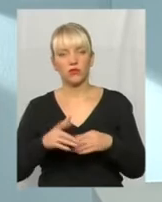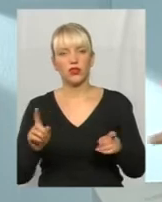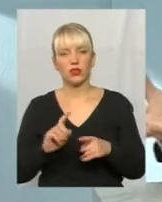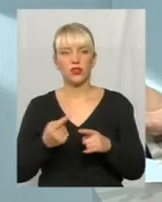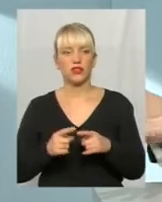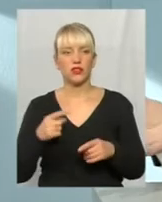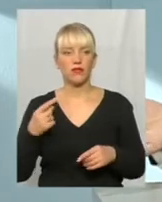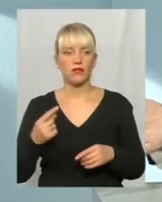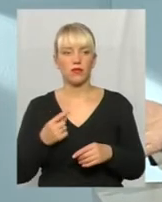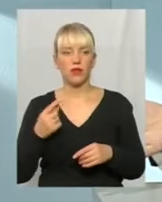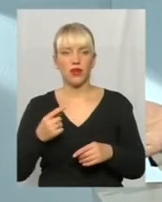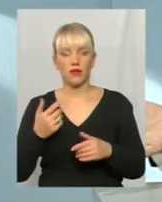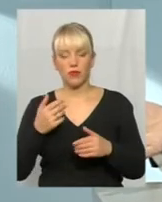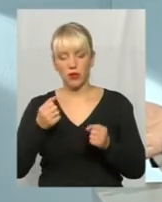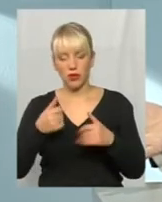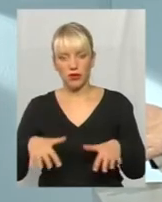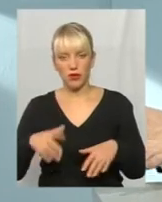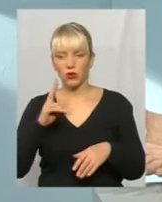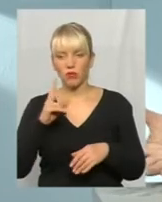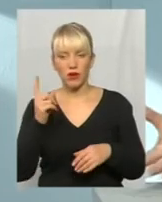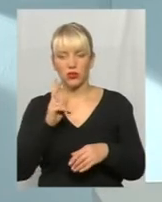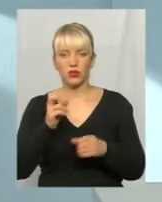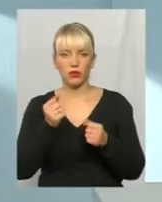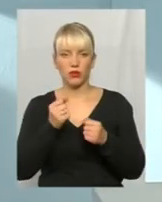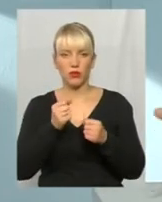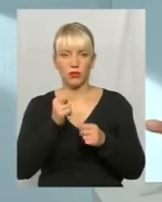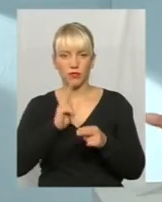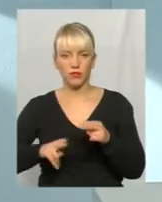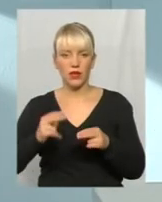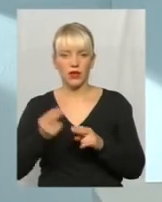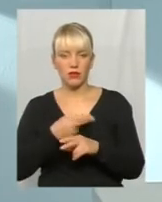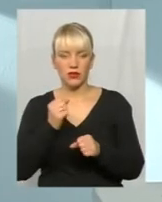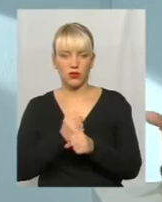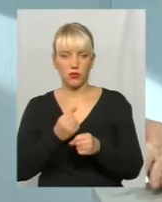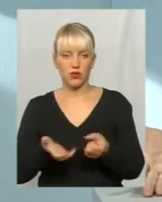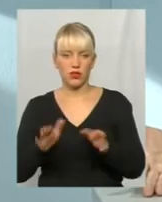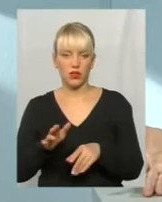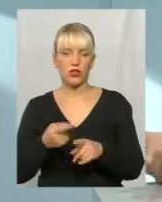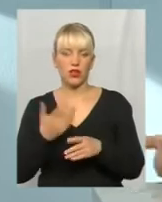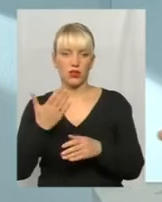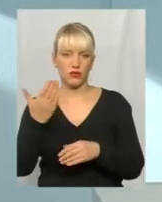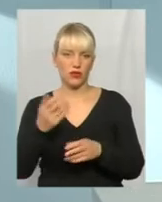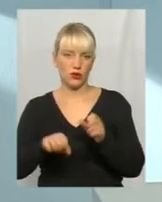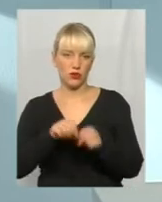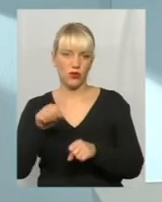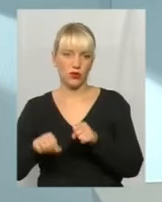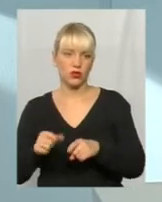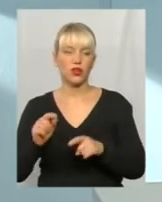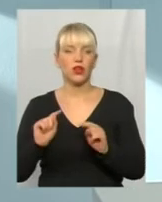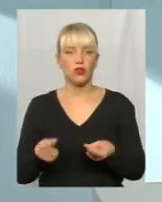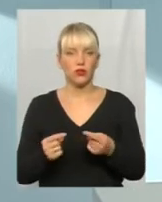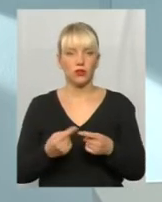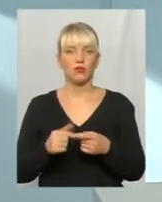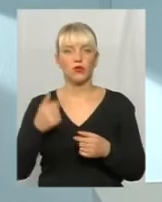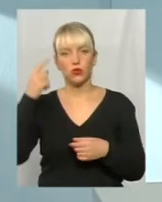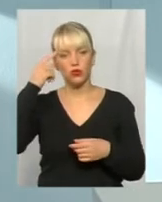втратять посаду, якщо вони потраплять під адміністративну відповідальність, і по їх діям буде встановлено порушення. Тому, думаю,